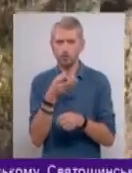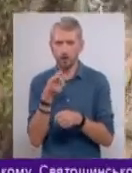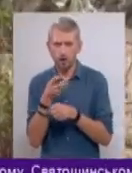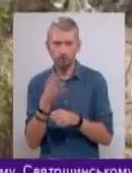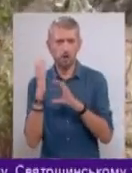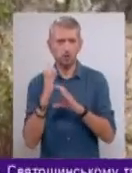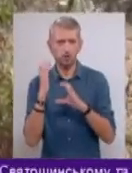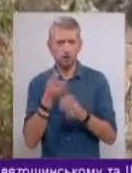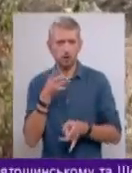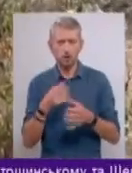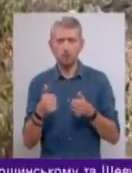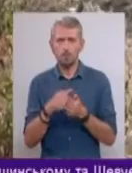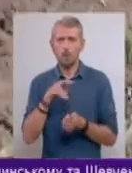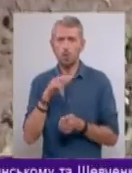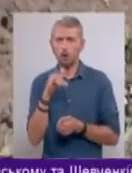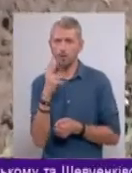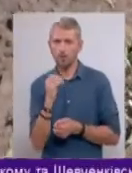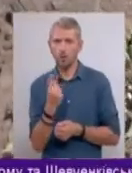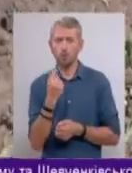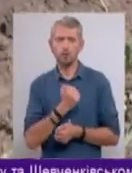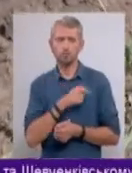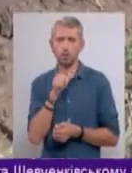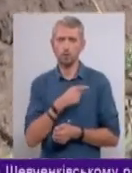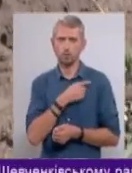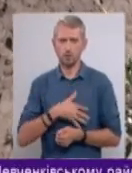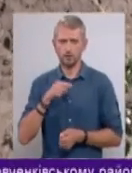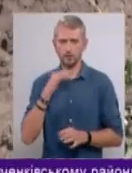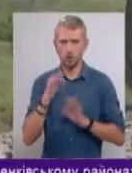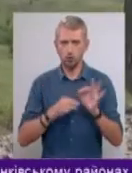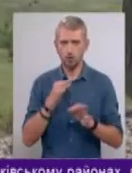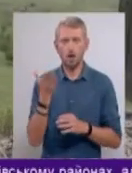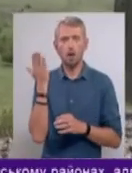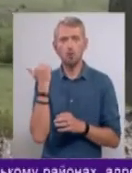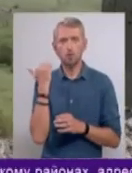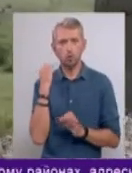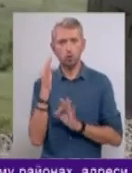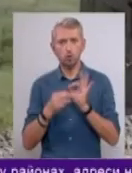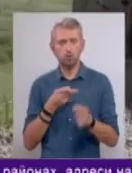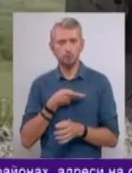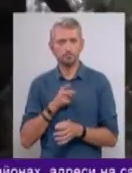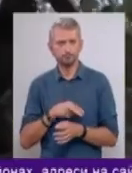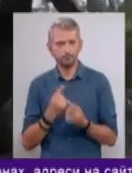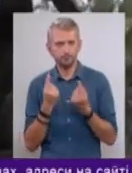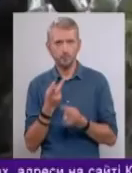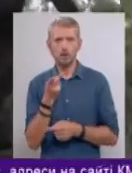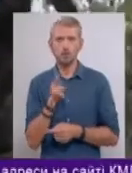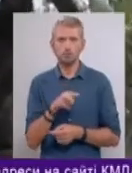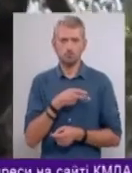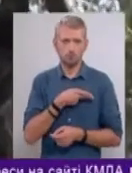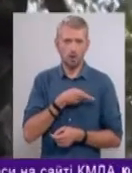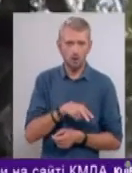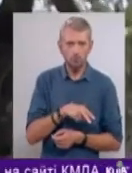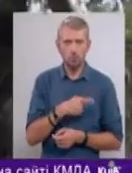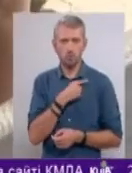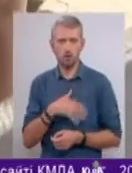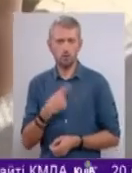гранатометами гатили біля Луганського. Один боєць поранений цієї доби, а минулої – втрати суттєвіші. Двоє загиблих і один з